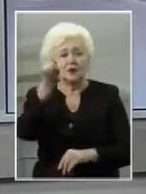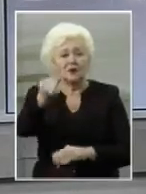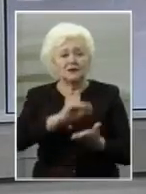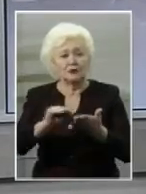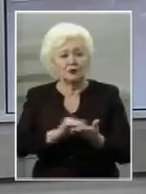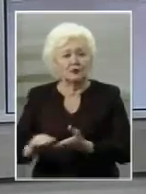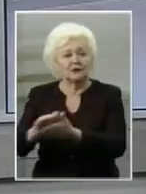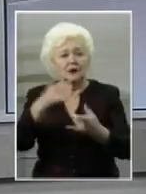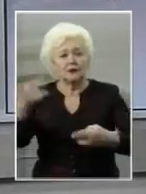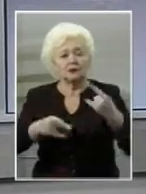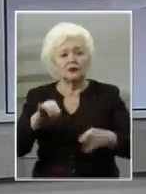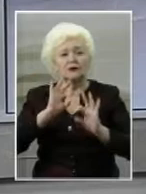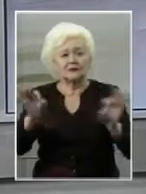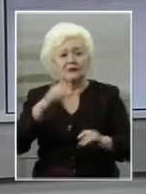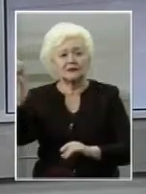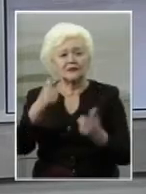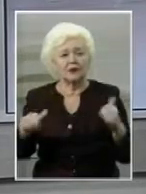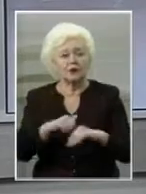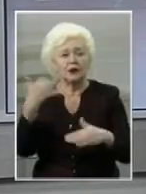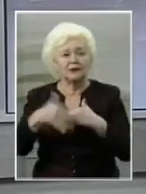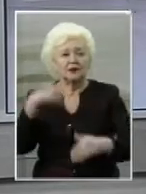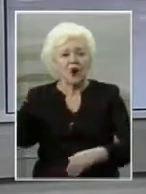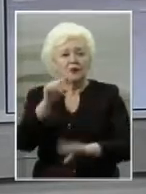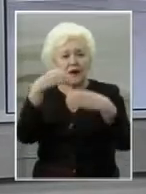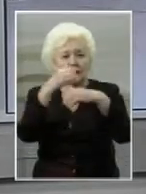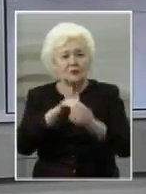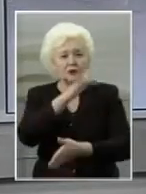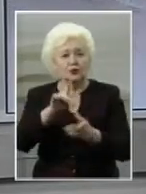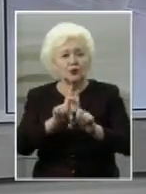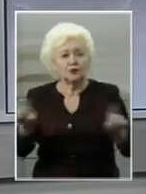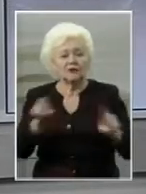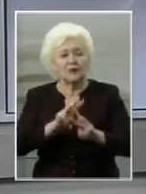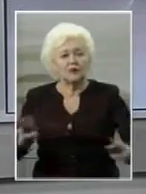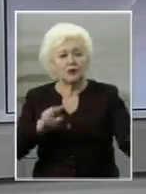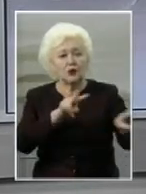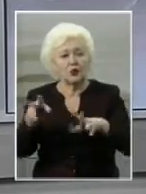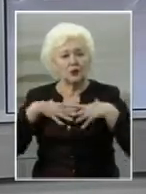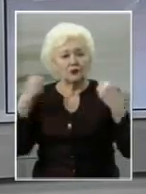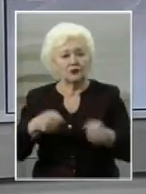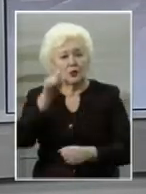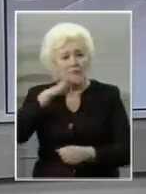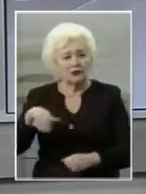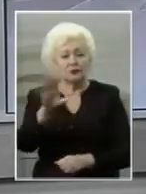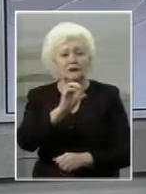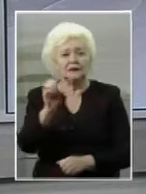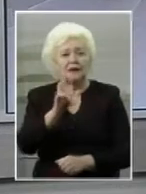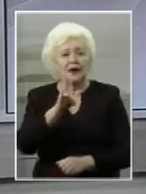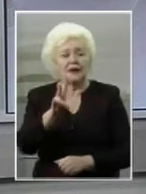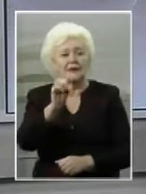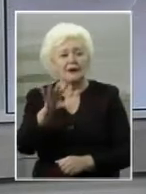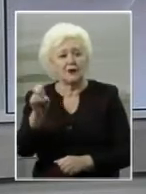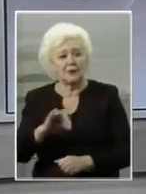Суспільного розказала завідувачка відділу Херсонського обласного лабораторного центру Міністерства охорони здоров'я України Наталя Єремєєва.